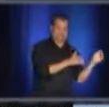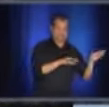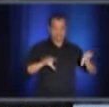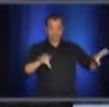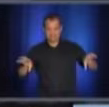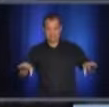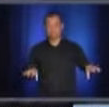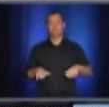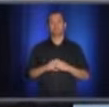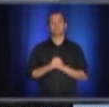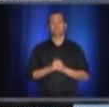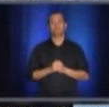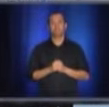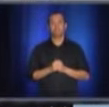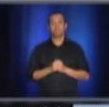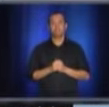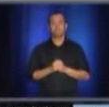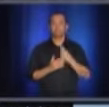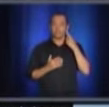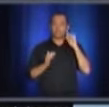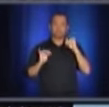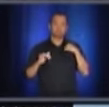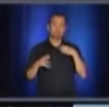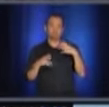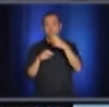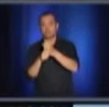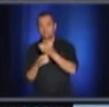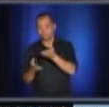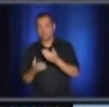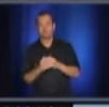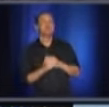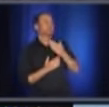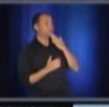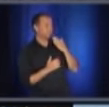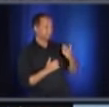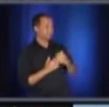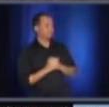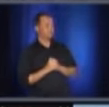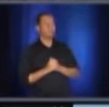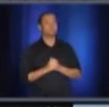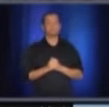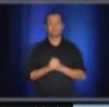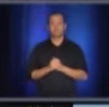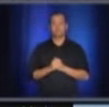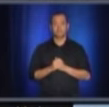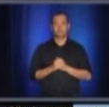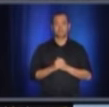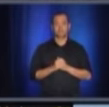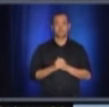la dame de Noble tout à l'heure. Merci. Donc, vous aviez déjà posé une question?